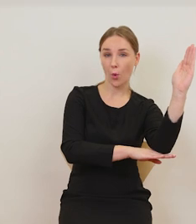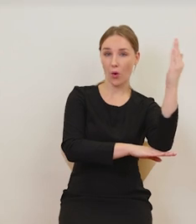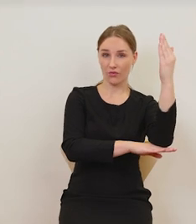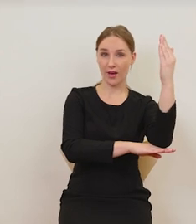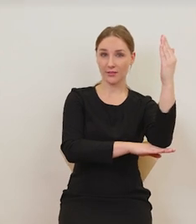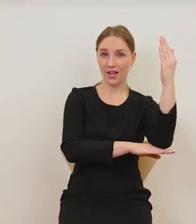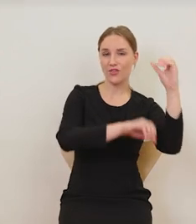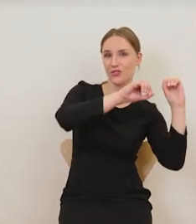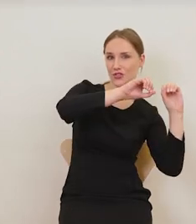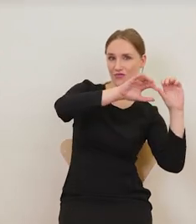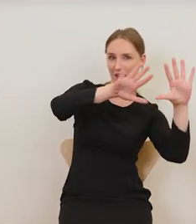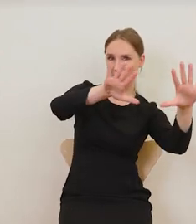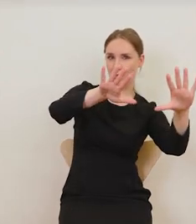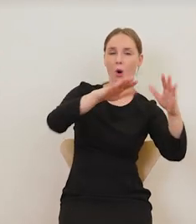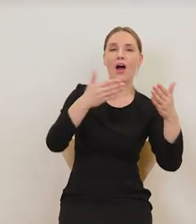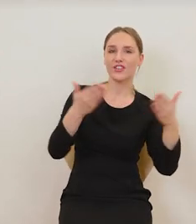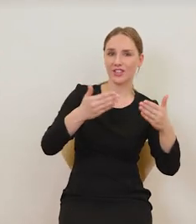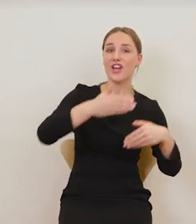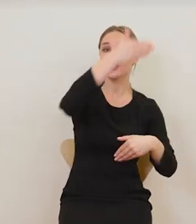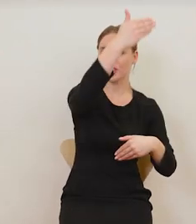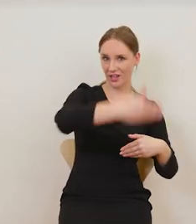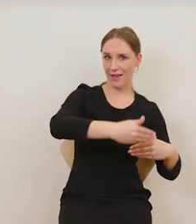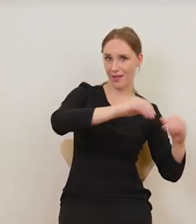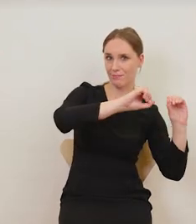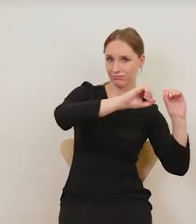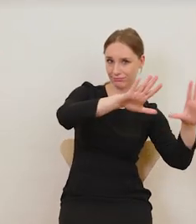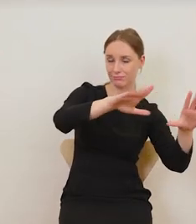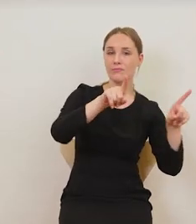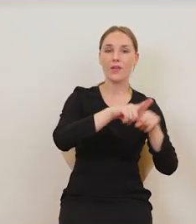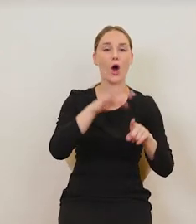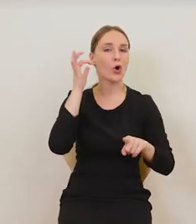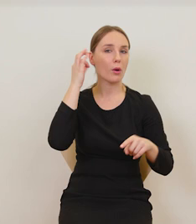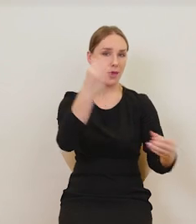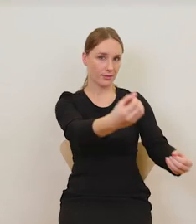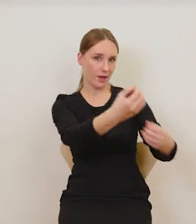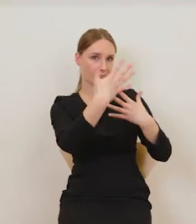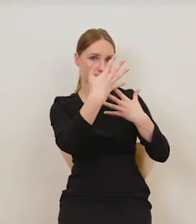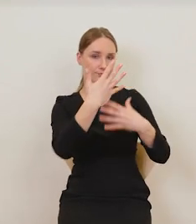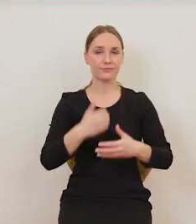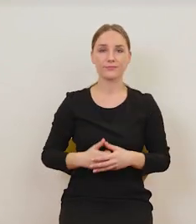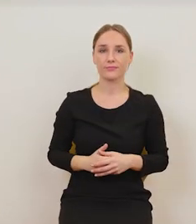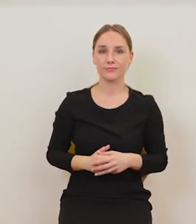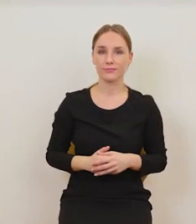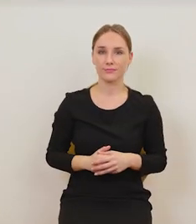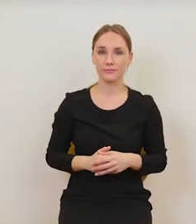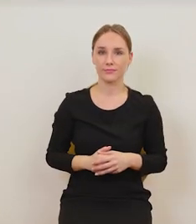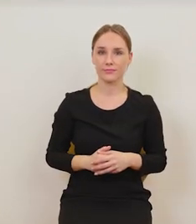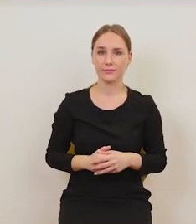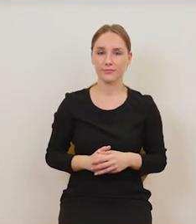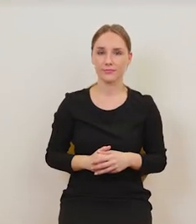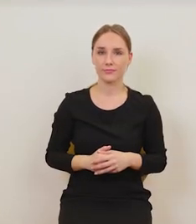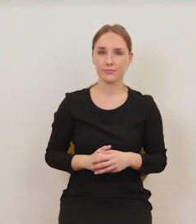uchylone. Pada to światło głównie na ścianę boczną i na tę kobietę. Nie wiadomo